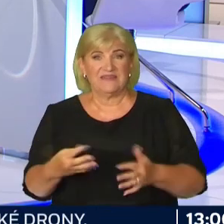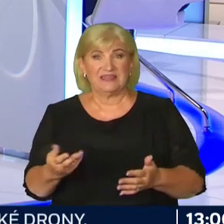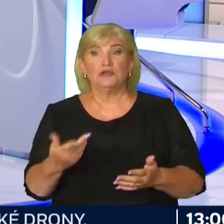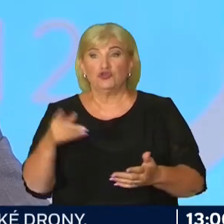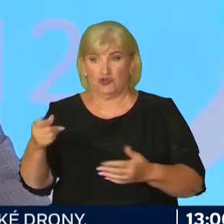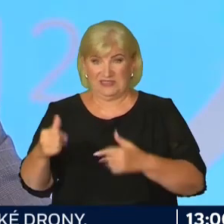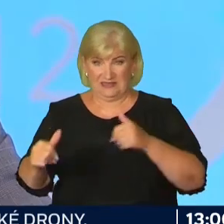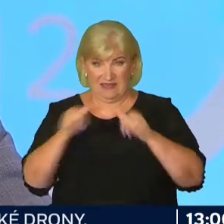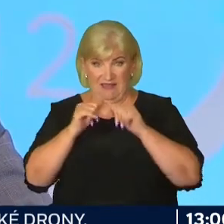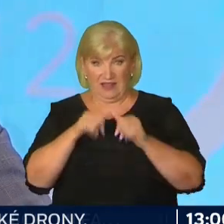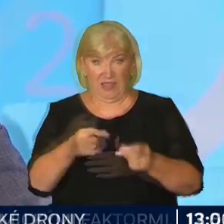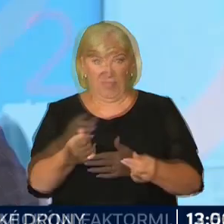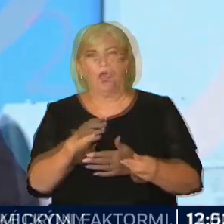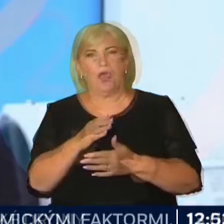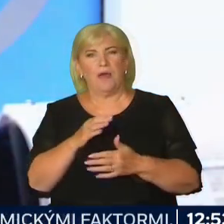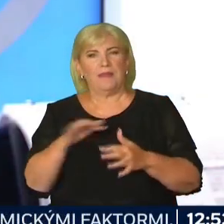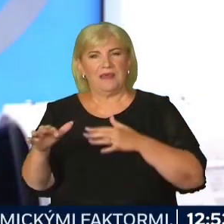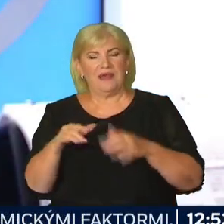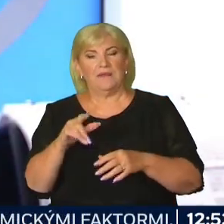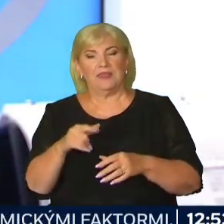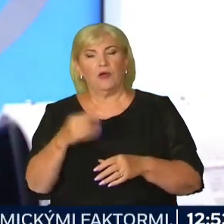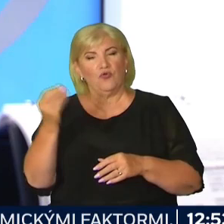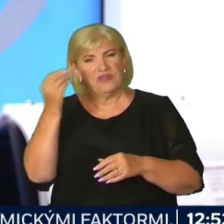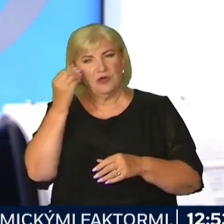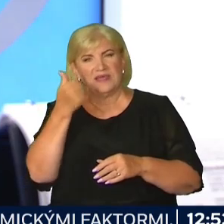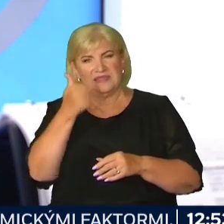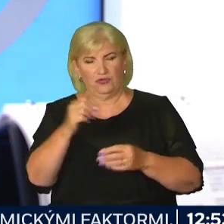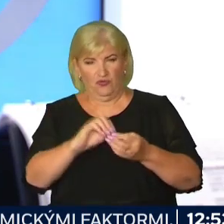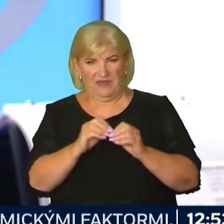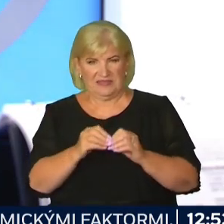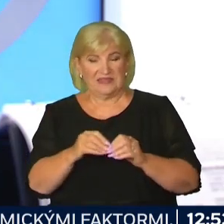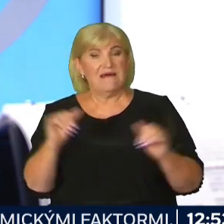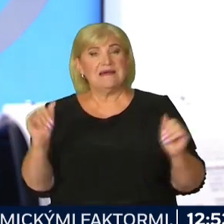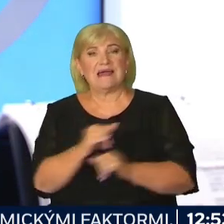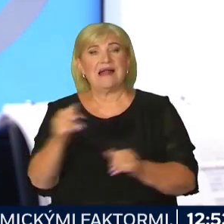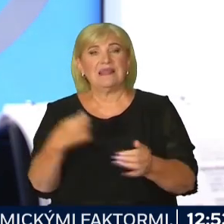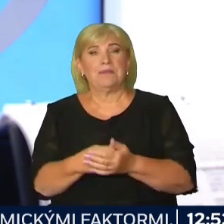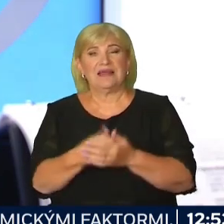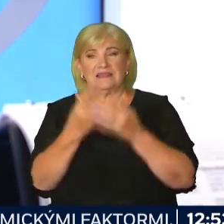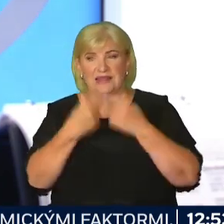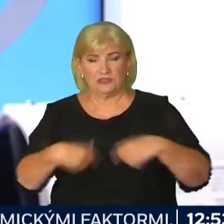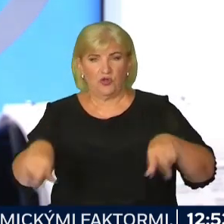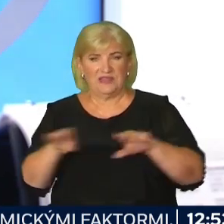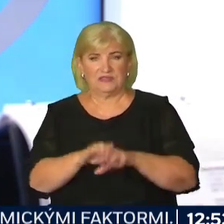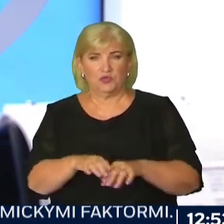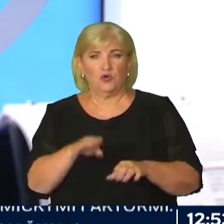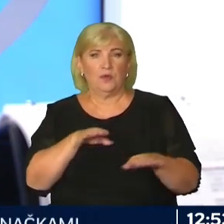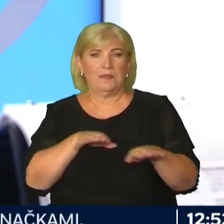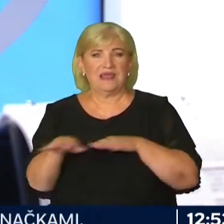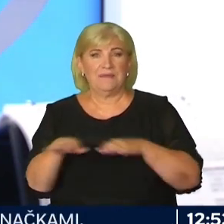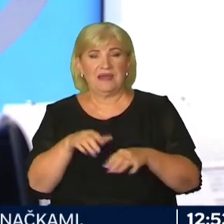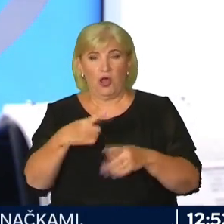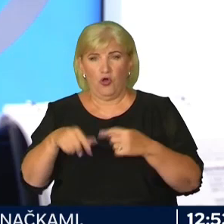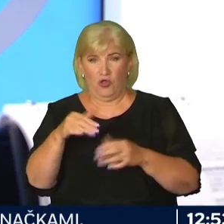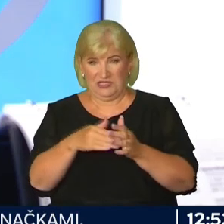peniaze? Čo ste s nimi pre Boha dorobili s tými peniazmi? Uvedujeme si jednu vec, že pokiaľ ide o reálne platy na Slovensku, ak je tá priemerka okolo